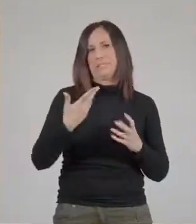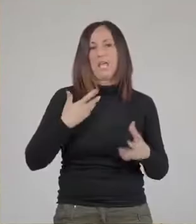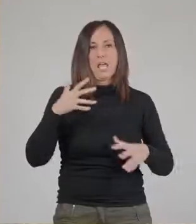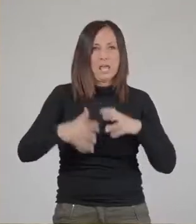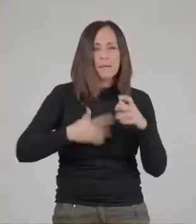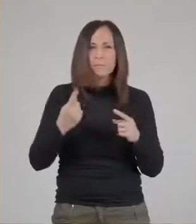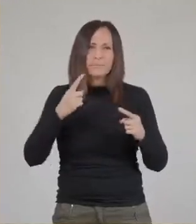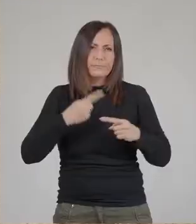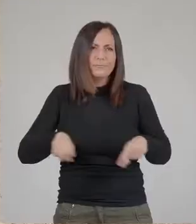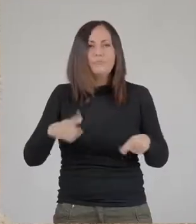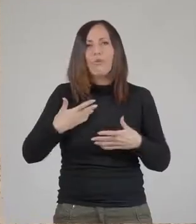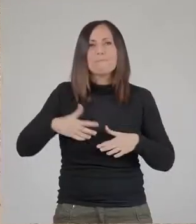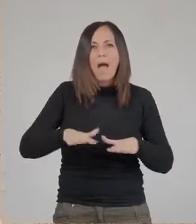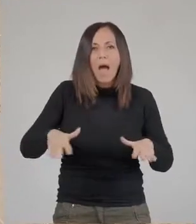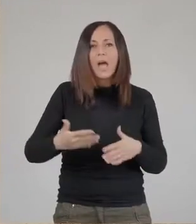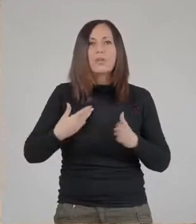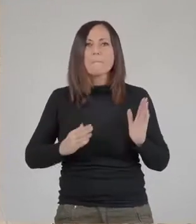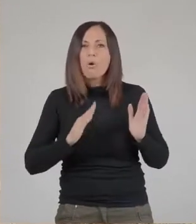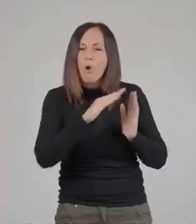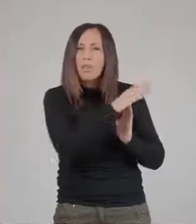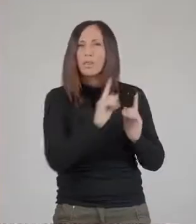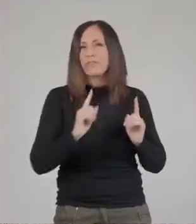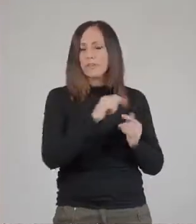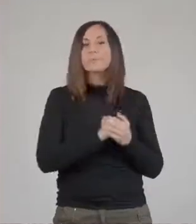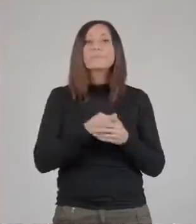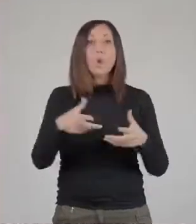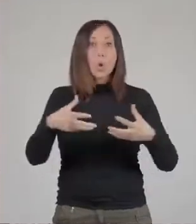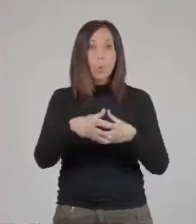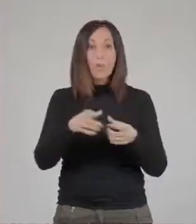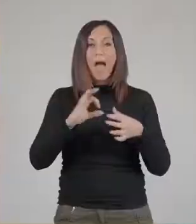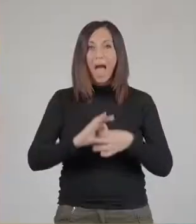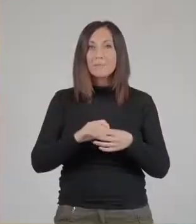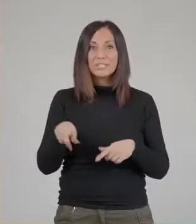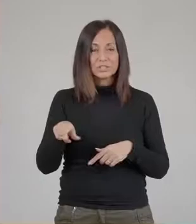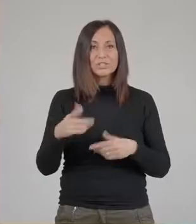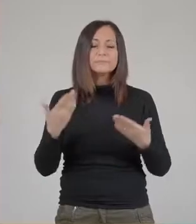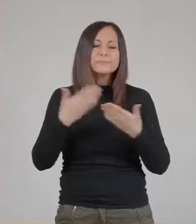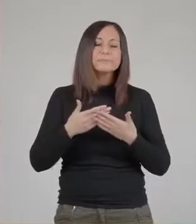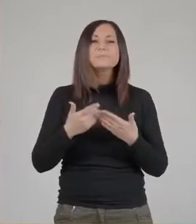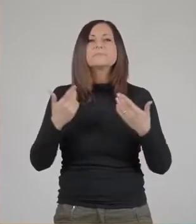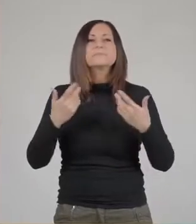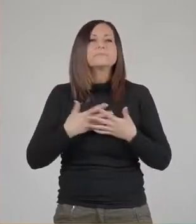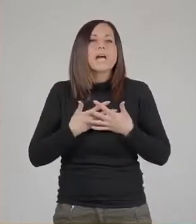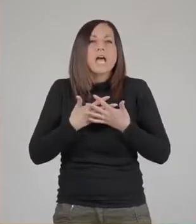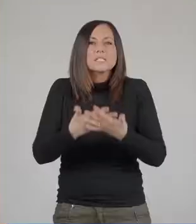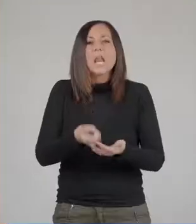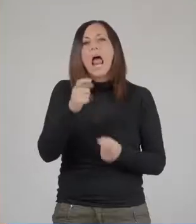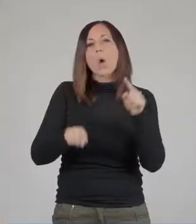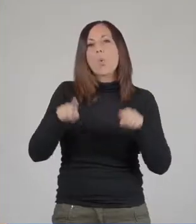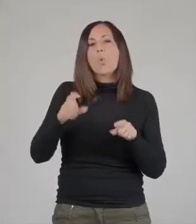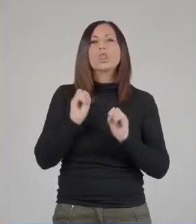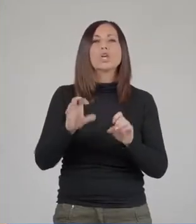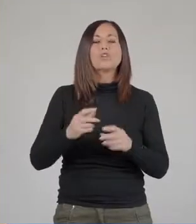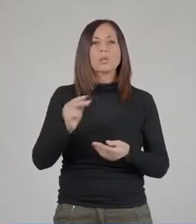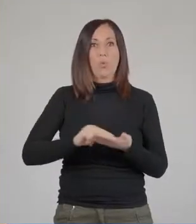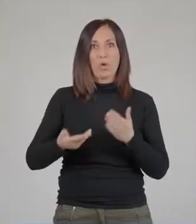una biodiversità enorme che va dal mare fino al Montamiata. Questo gruppo di amici, sostanzialmente appassionati, alcuni